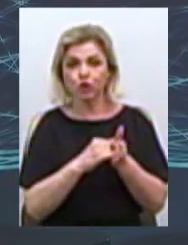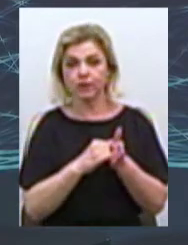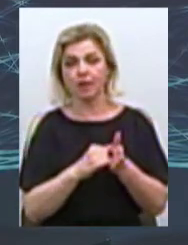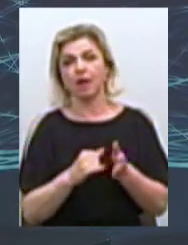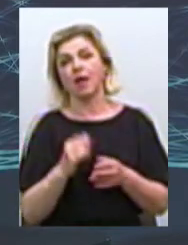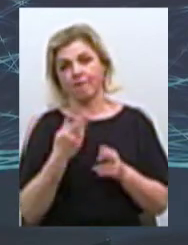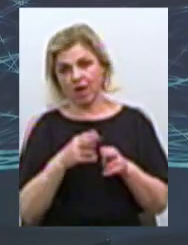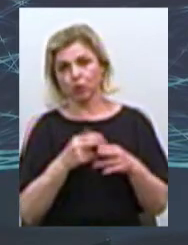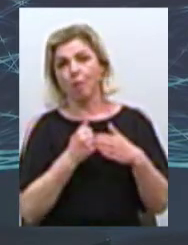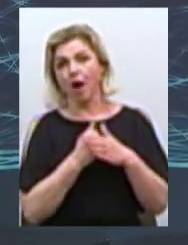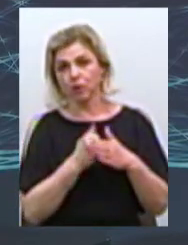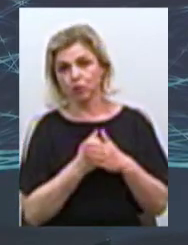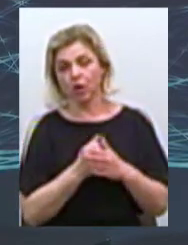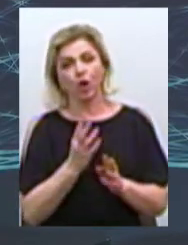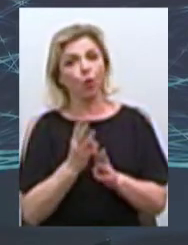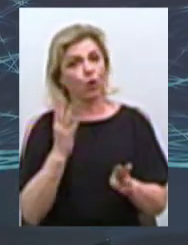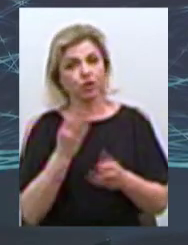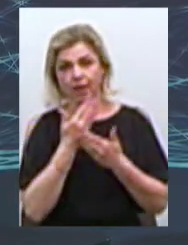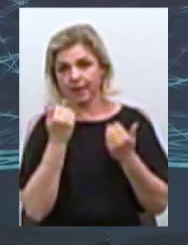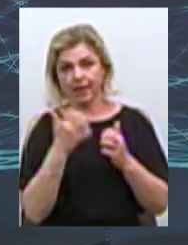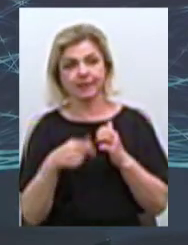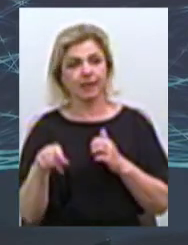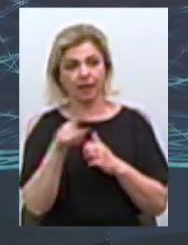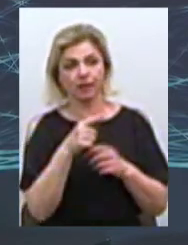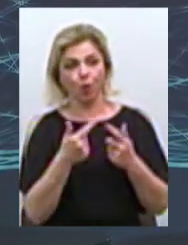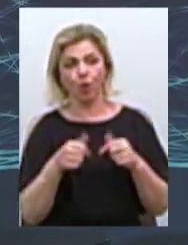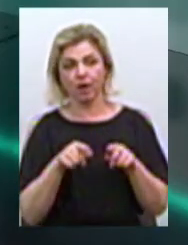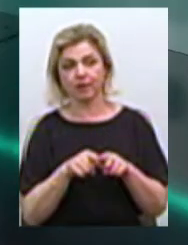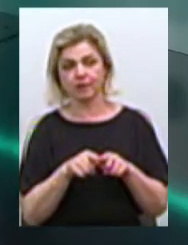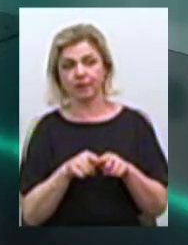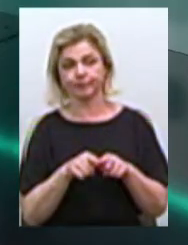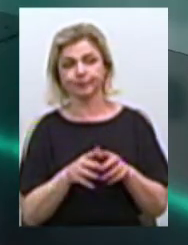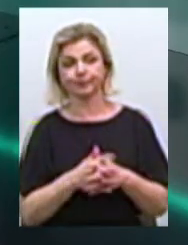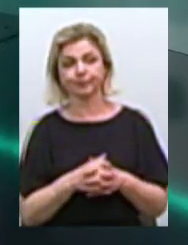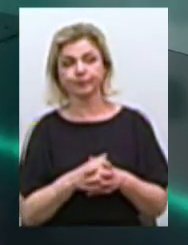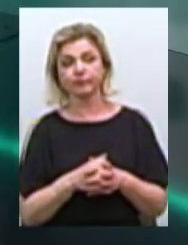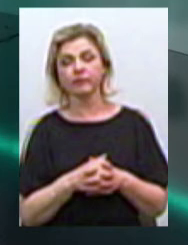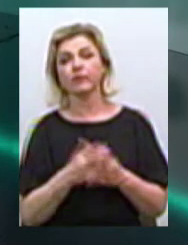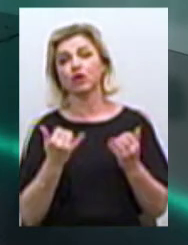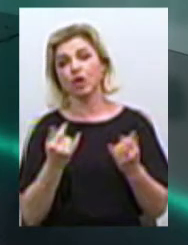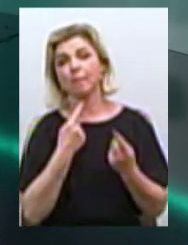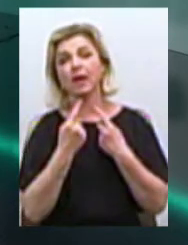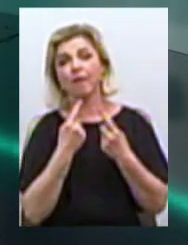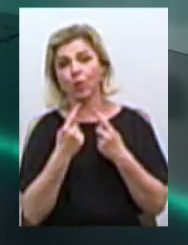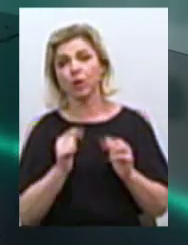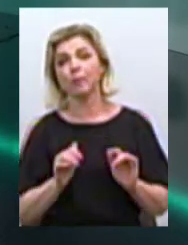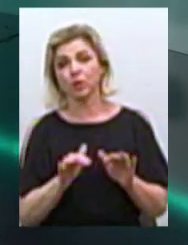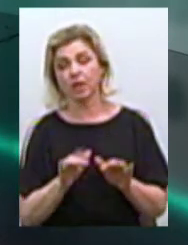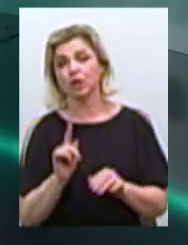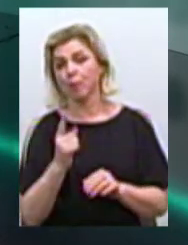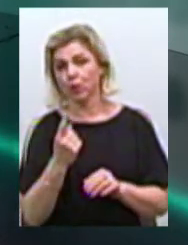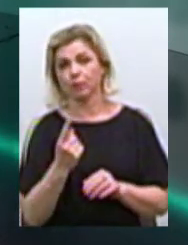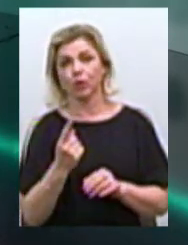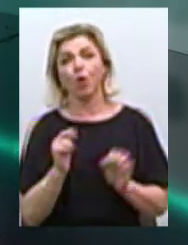Главне… Тобто черги немає серед організацій, яким підключитися. Пока йде переговорний процес, чому? Тому що, по